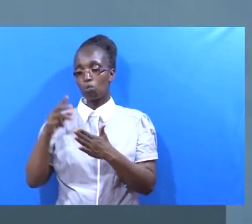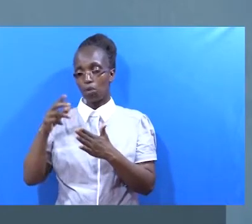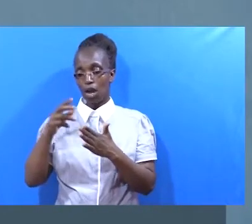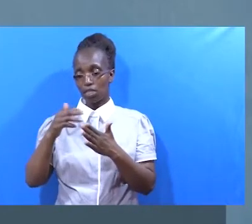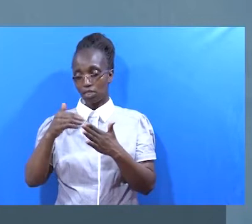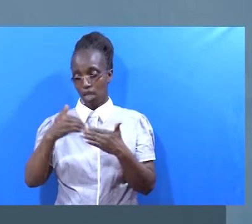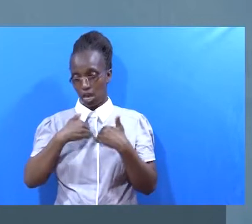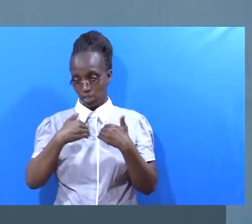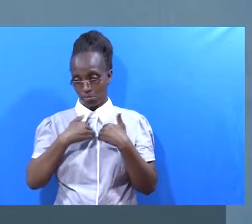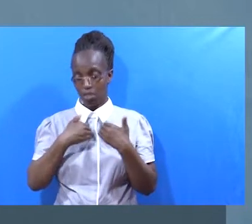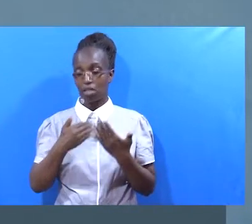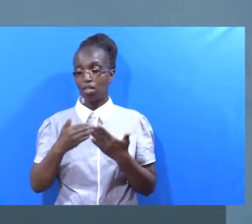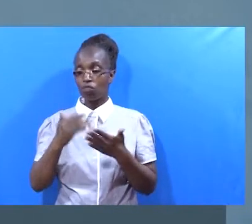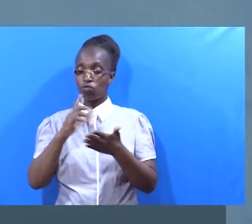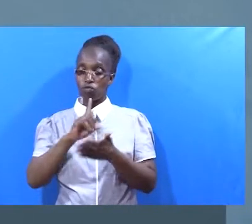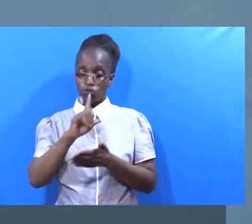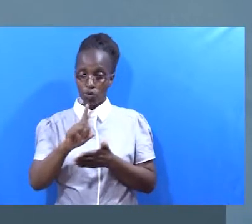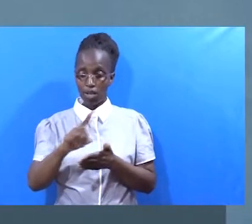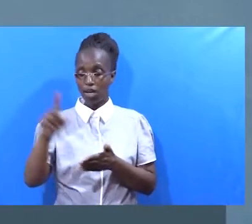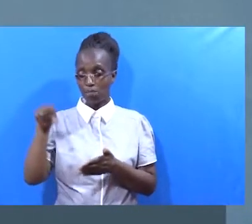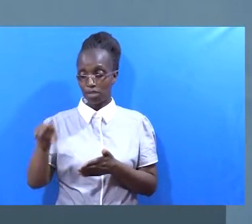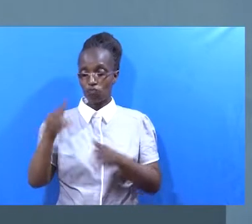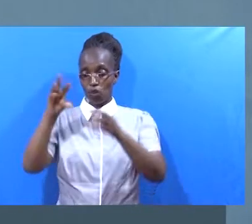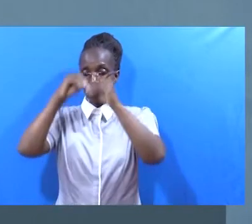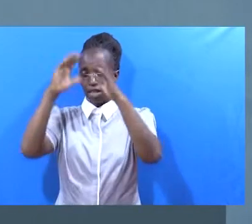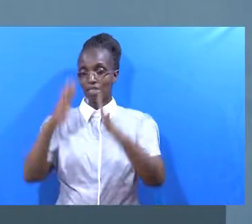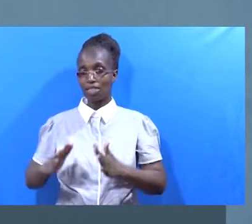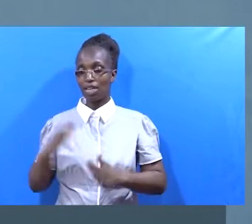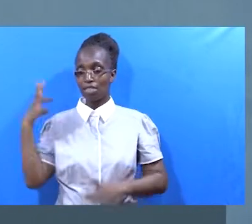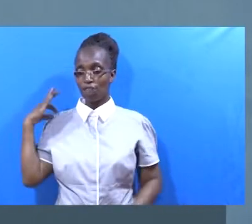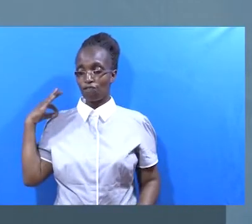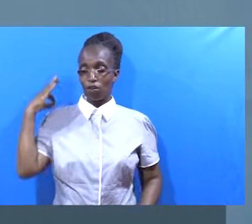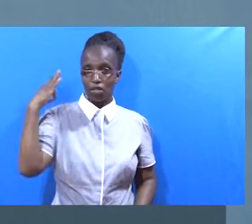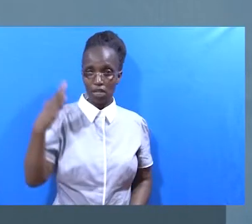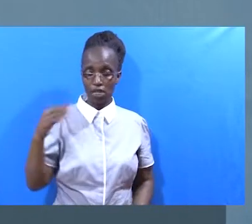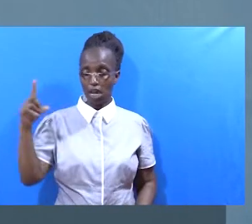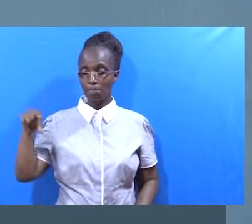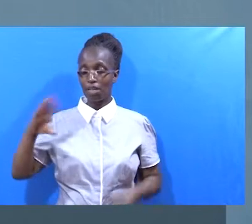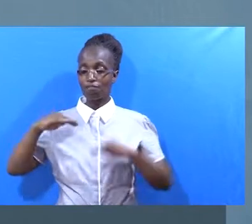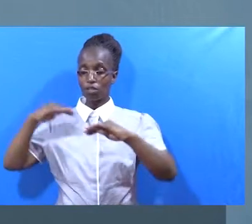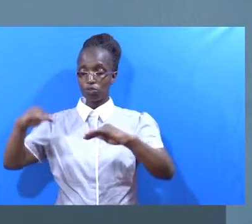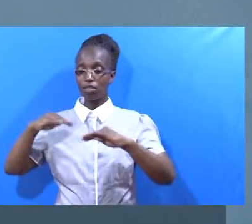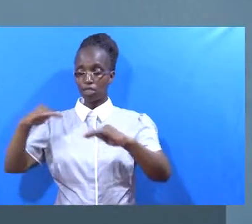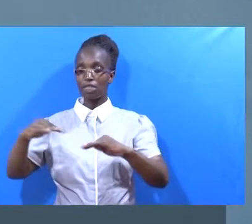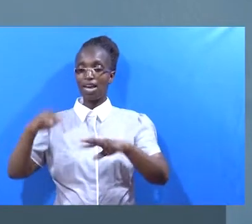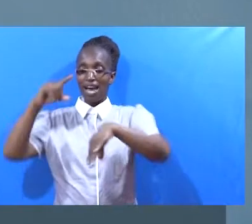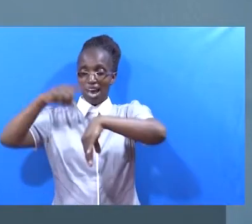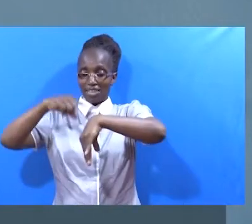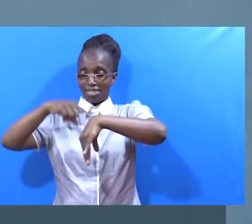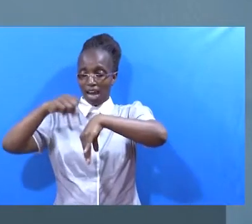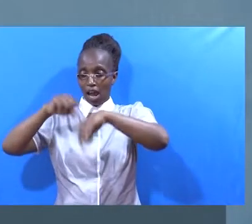sababu kwa kweli Alikuwa ni mkubwa wawo Kwa kweli alikuwa buwana Na alikuwa malimu Alikuwa menjitua sana kuwafunza Na wakati